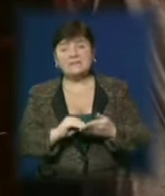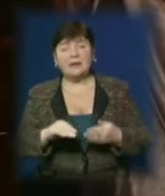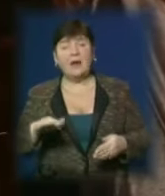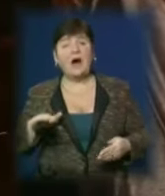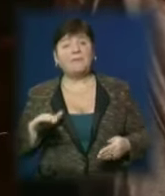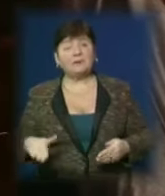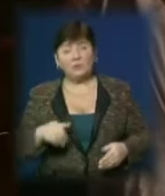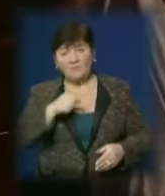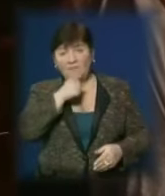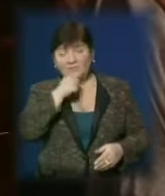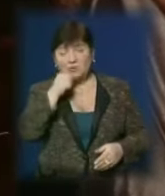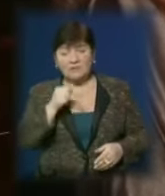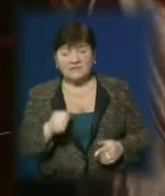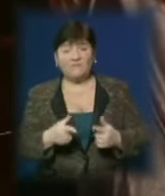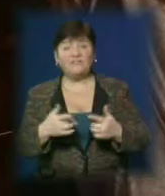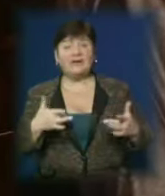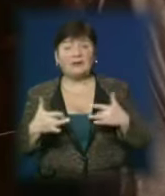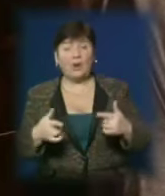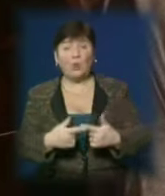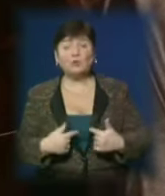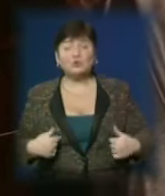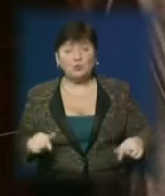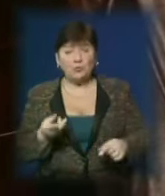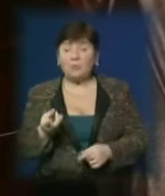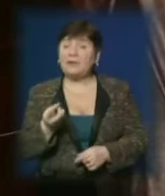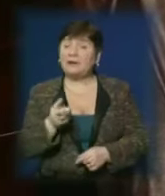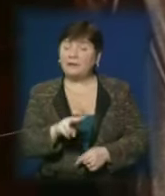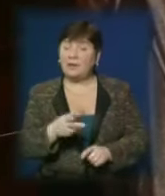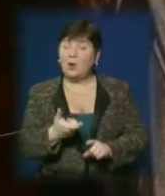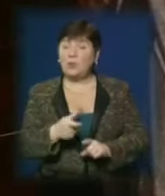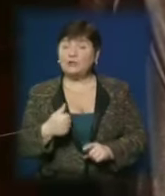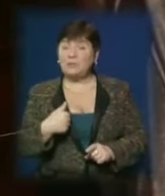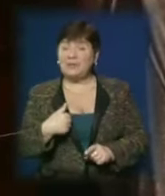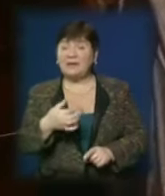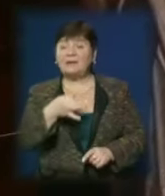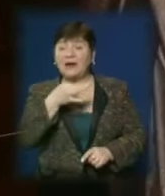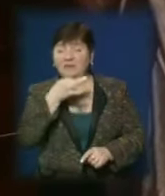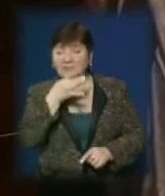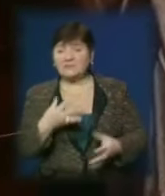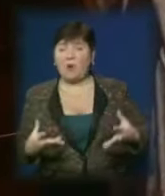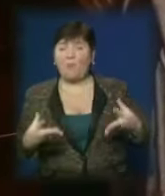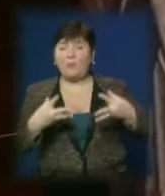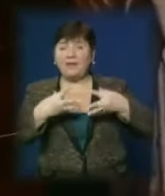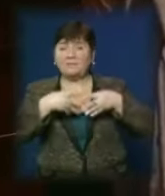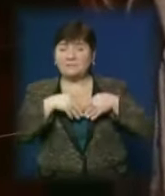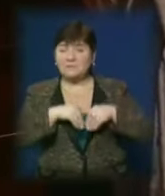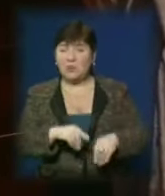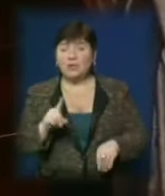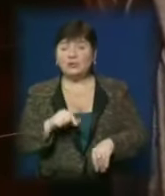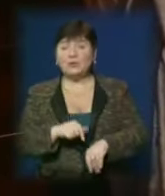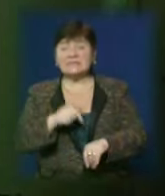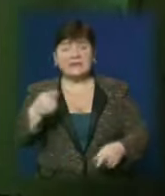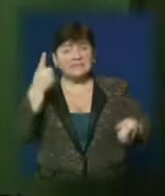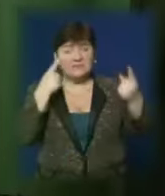потім він подрос, став ходити до нас в студію театральну. Мені завжди дуже подобалося, що він з жадністю впитував в себе все, все те, що кисається